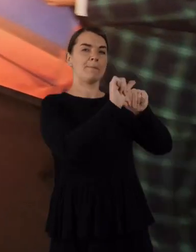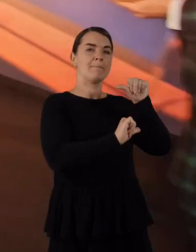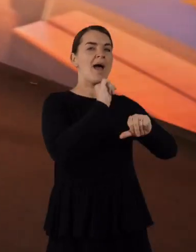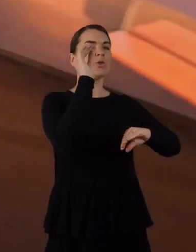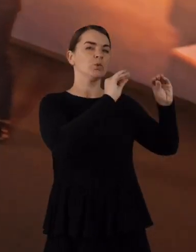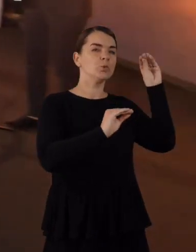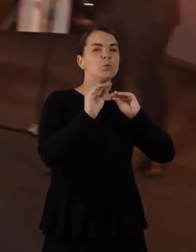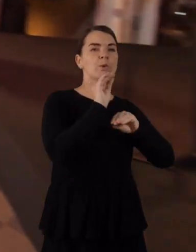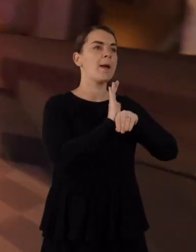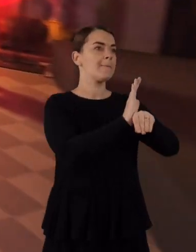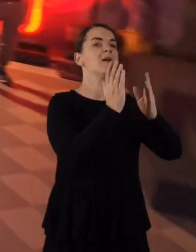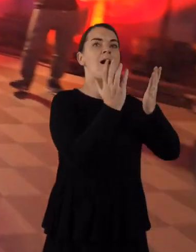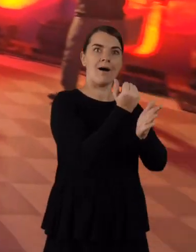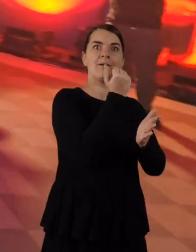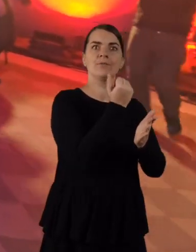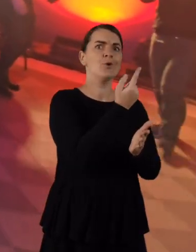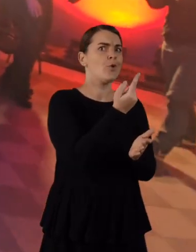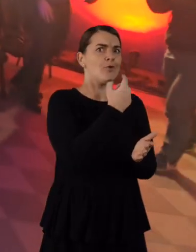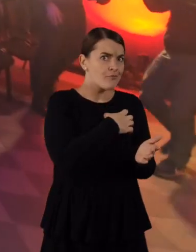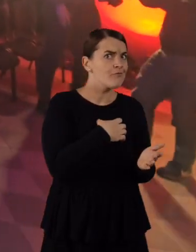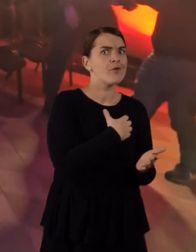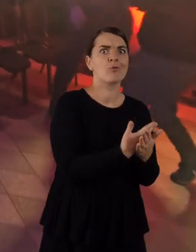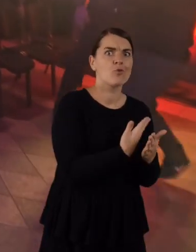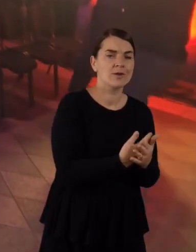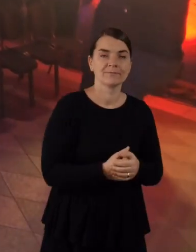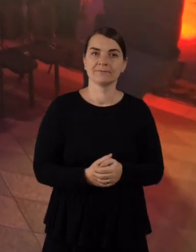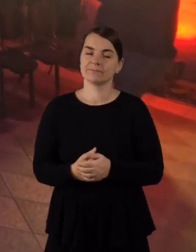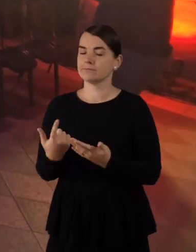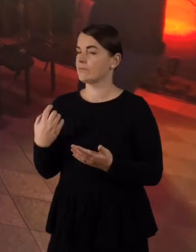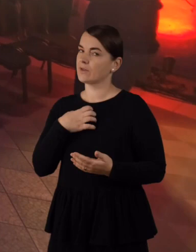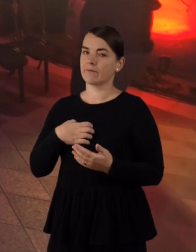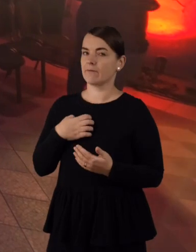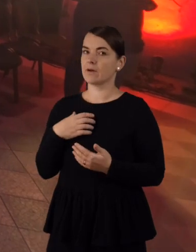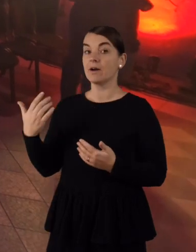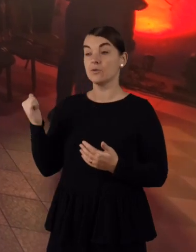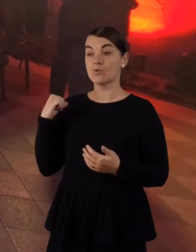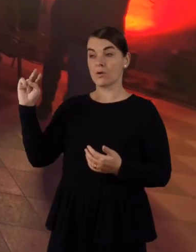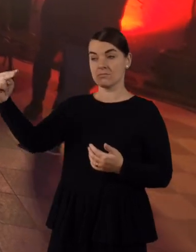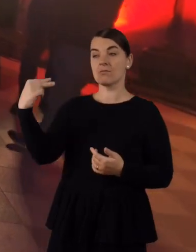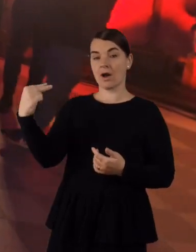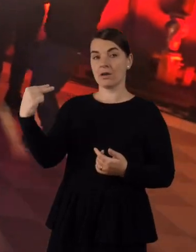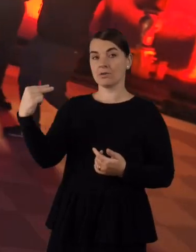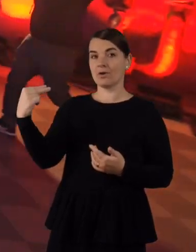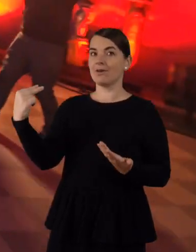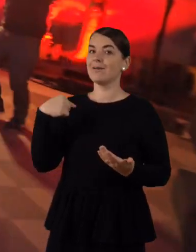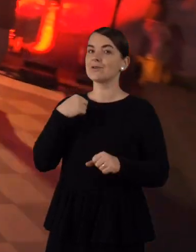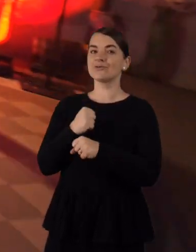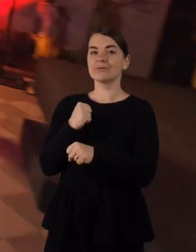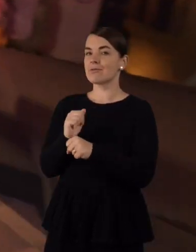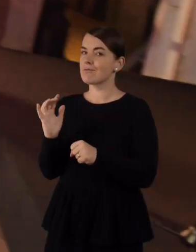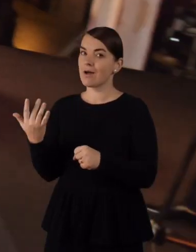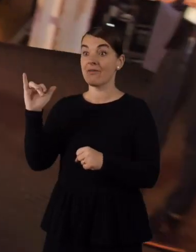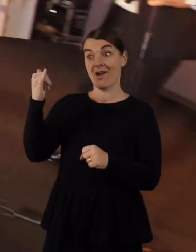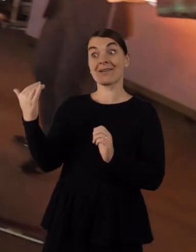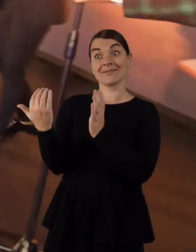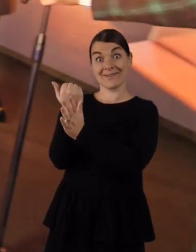metų kūrėjo titulą, ką jis jums reiškia? Svarbiausias dalykas, ką man tai reiškia, tai reiškia, kad žmonės man įstebi, reiškia, kad mato, ką aš